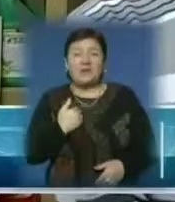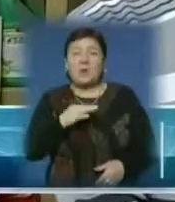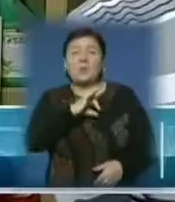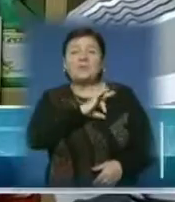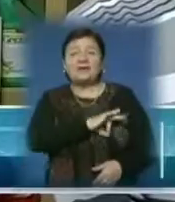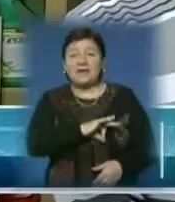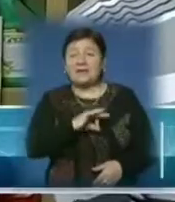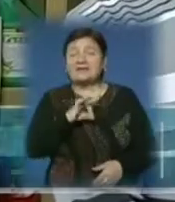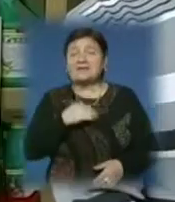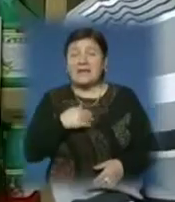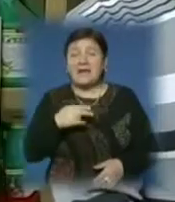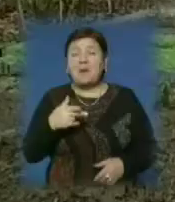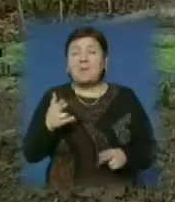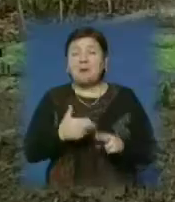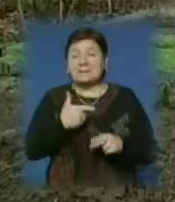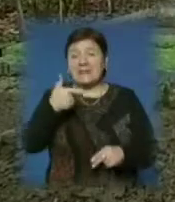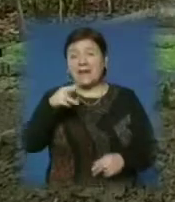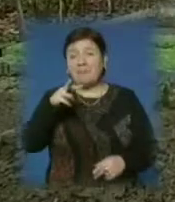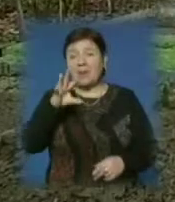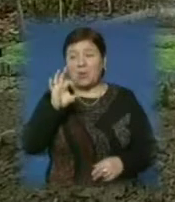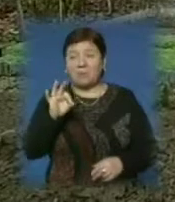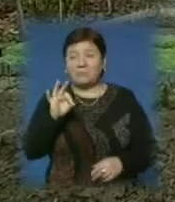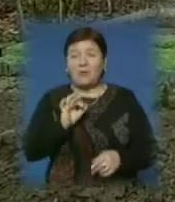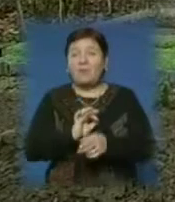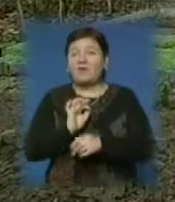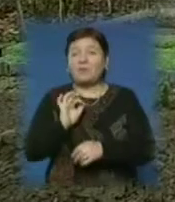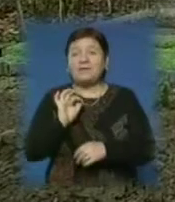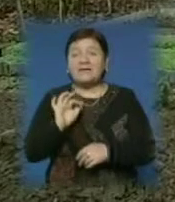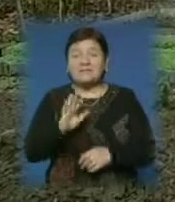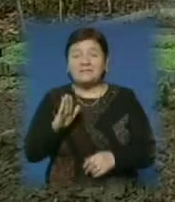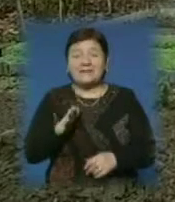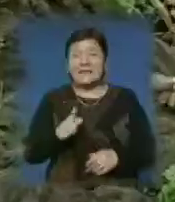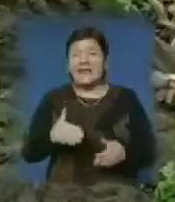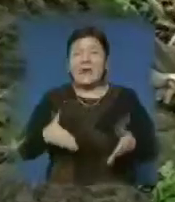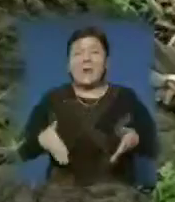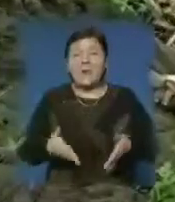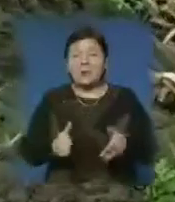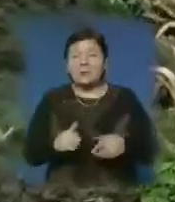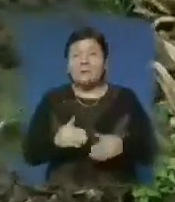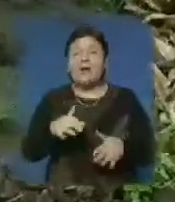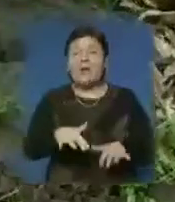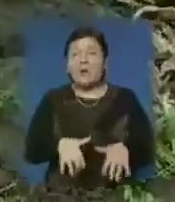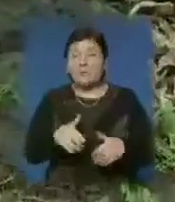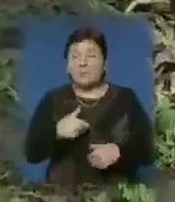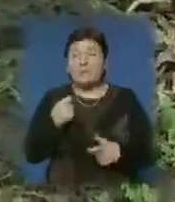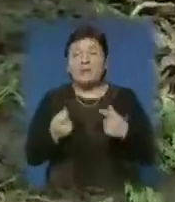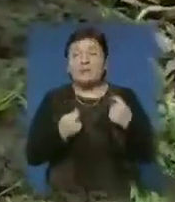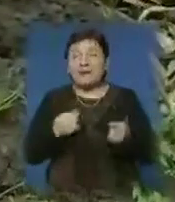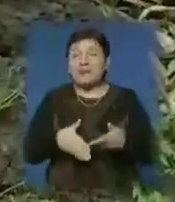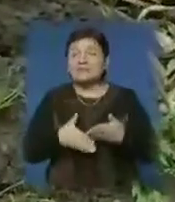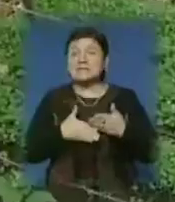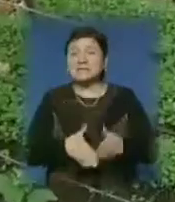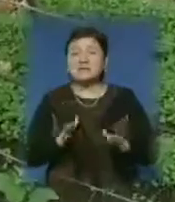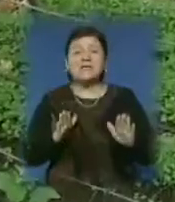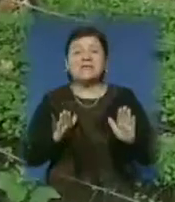продукти без ГМО. В органічному виробництві ґрунт не орють і навіть перекопують мінімально. Застосовується